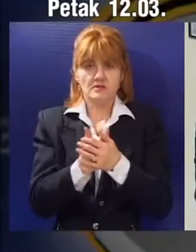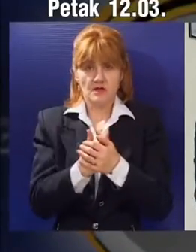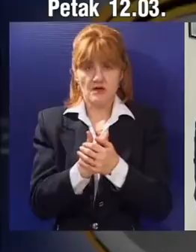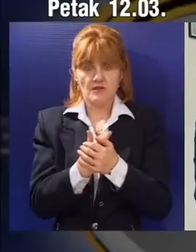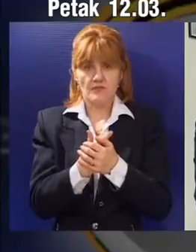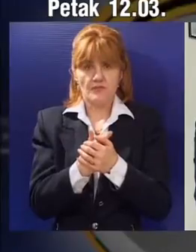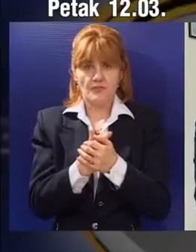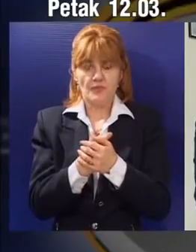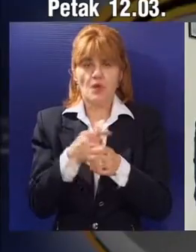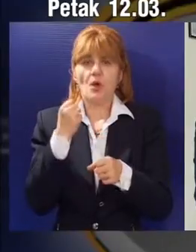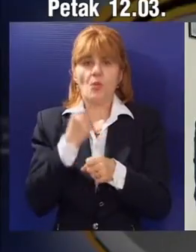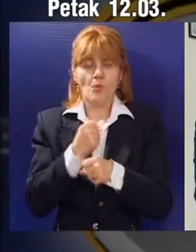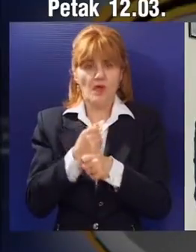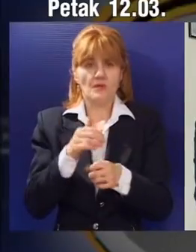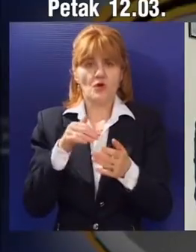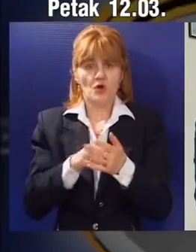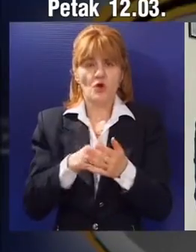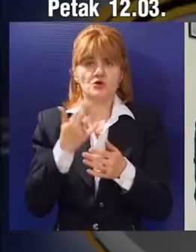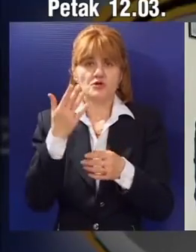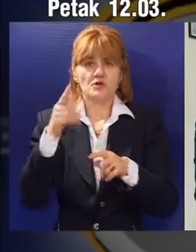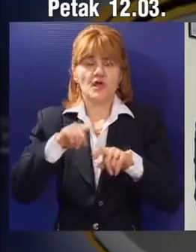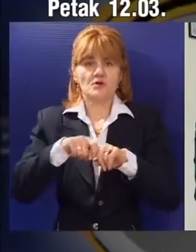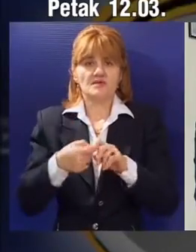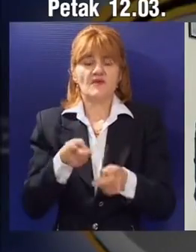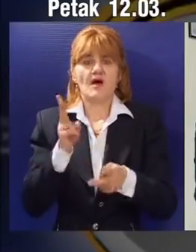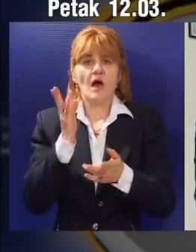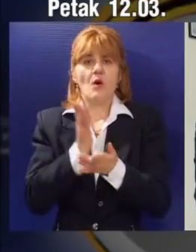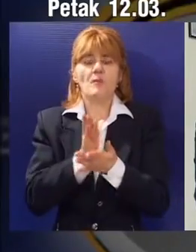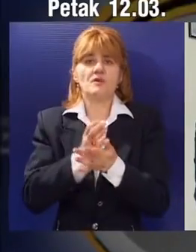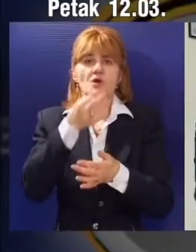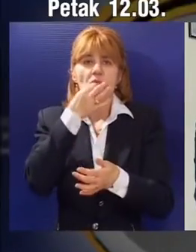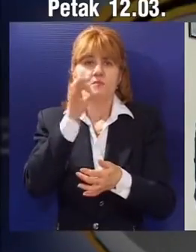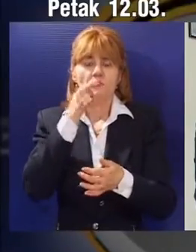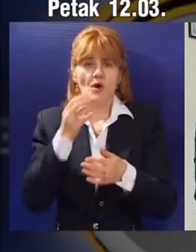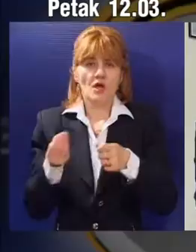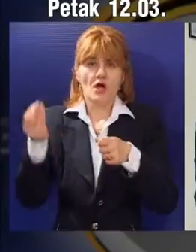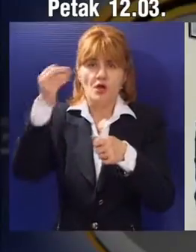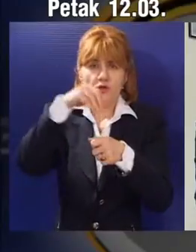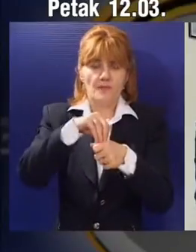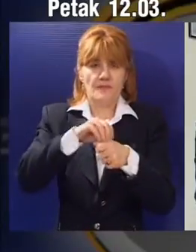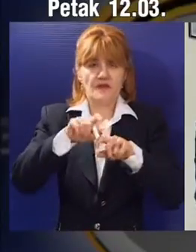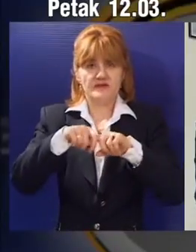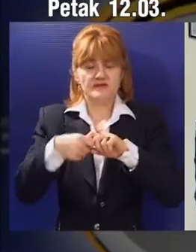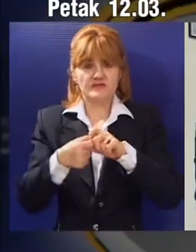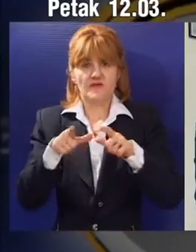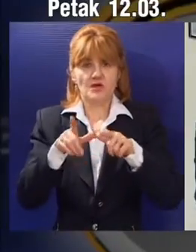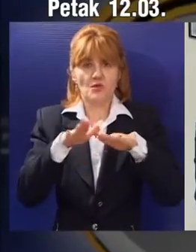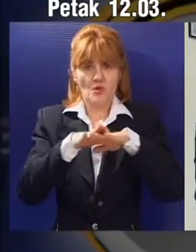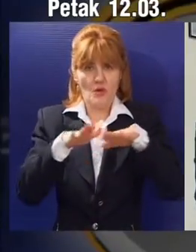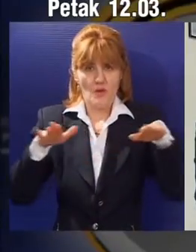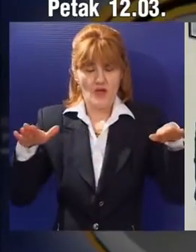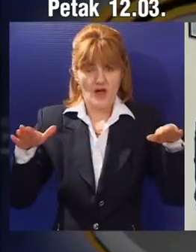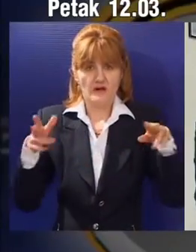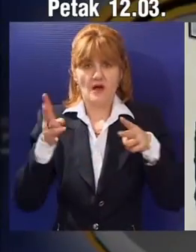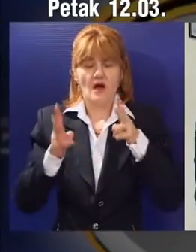izveden. A uradit ćemo još neke stvari kako bi objekat bio funkcionalniji. Znači, dodat ćemo komercijalne sadržaje u sam